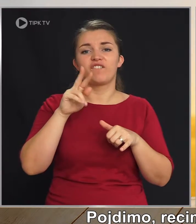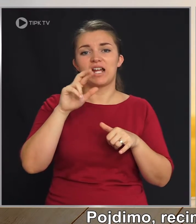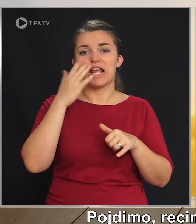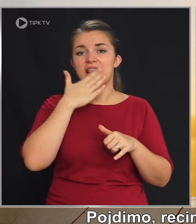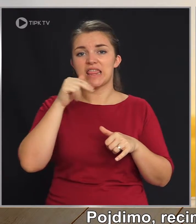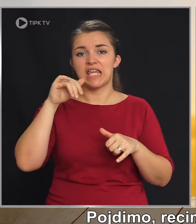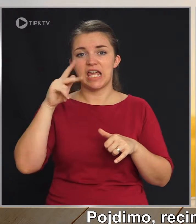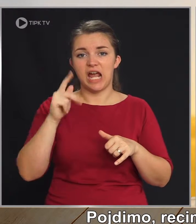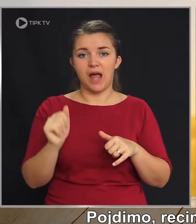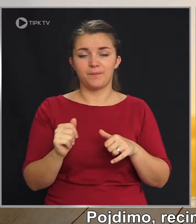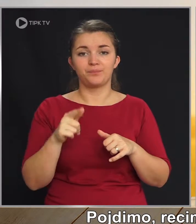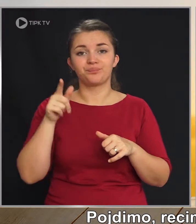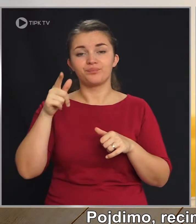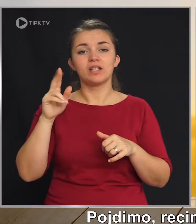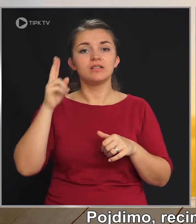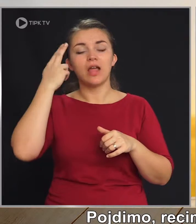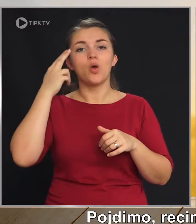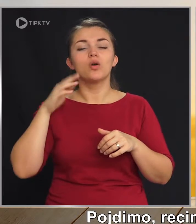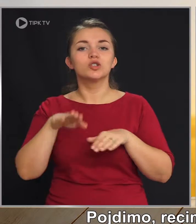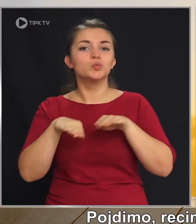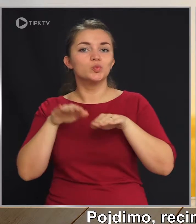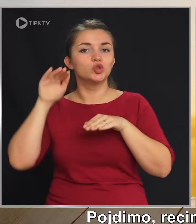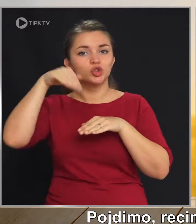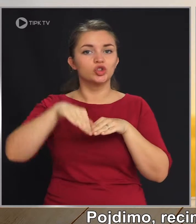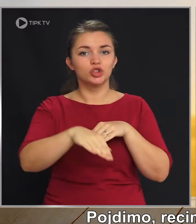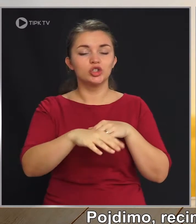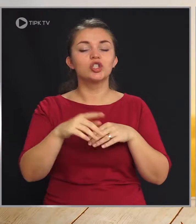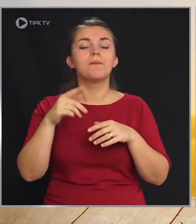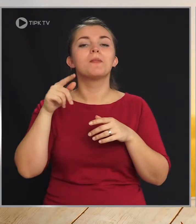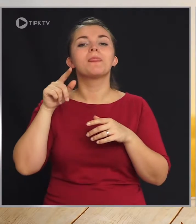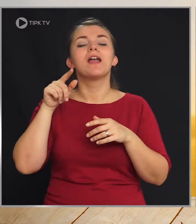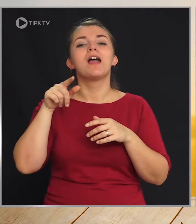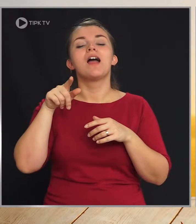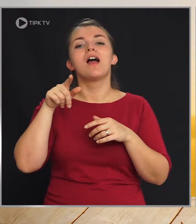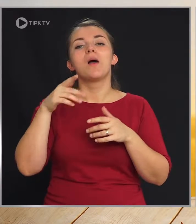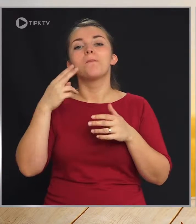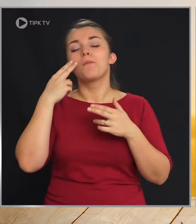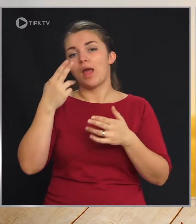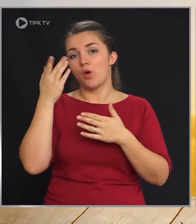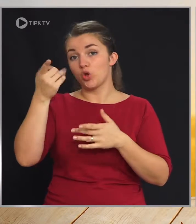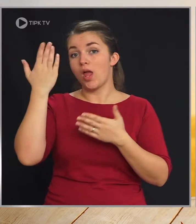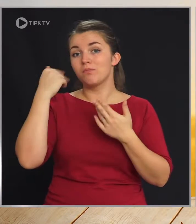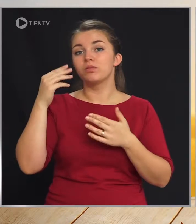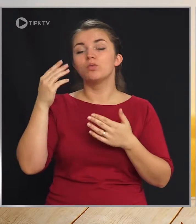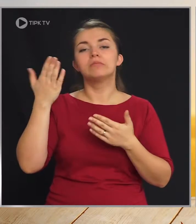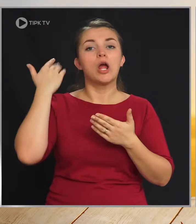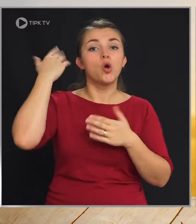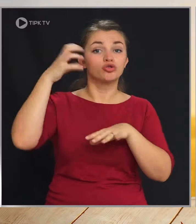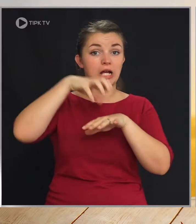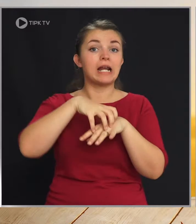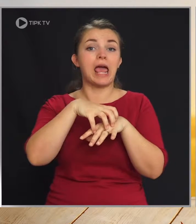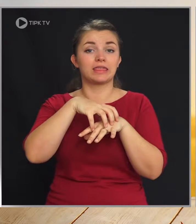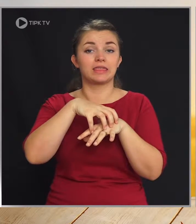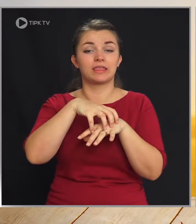bomo šli kdaj smučati na smučišče, slavno Ulovko, bomo, no, poglejmo, tam je bil nekoč grad.